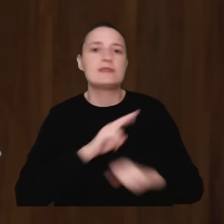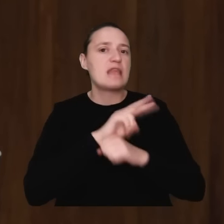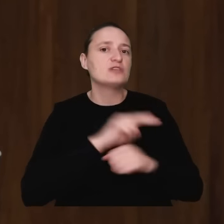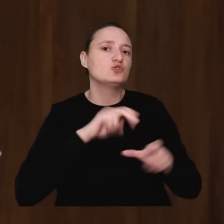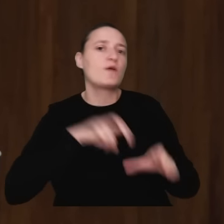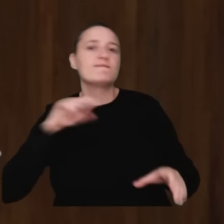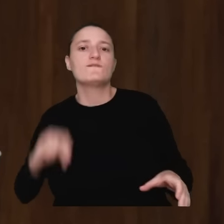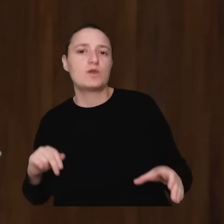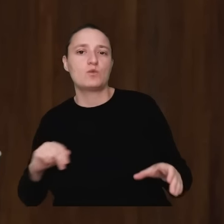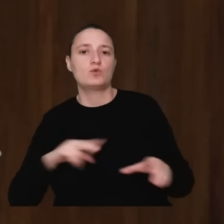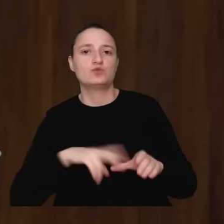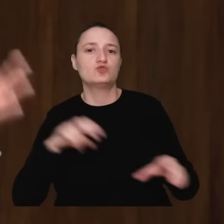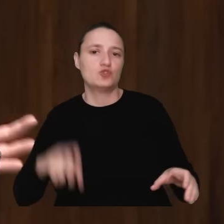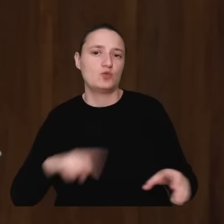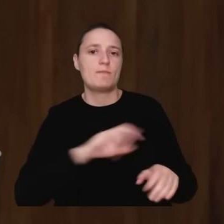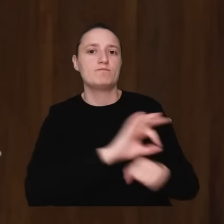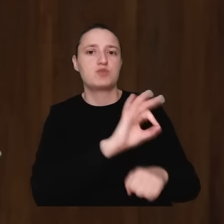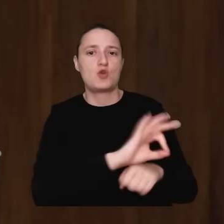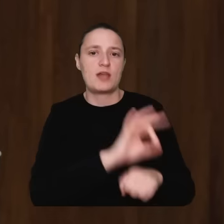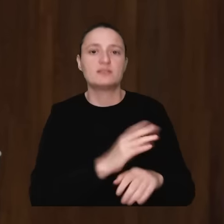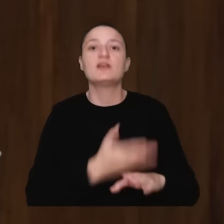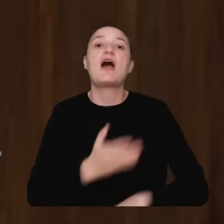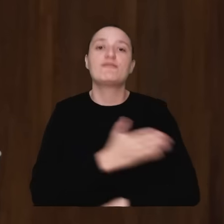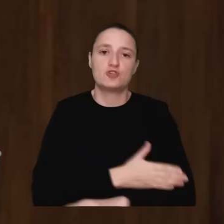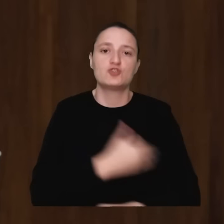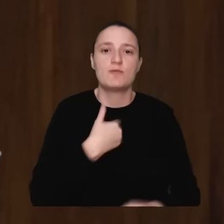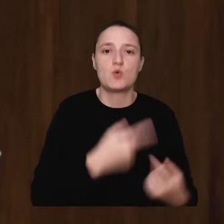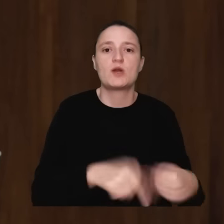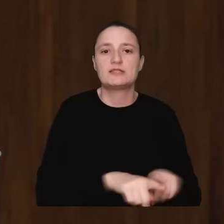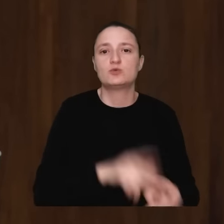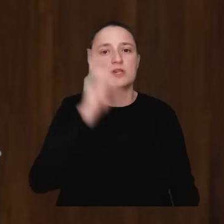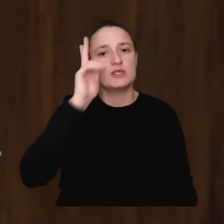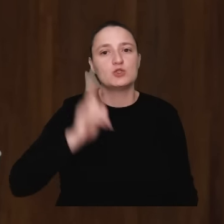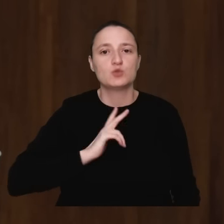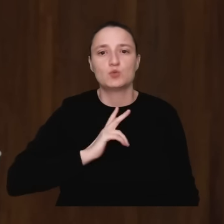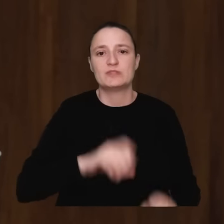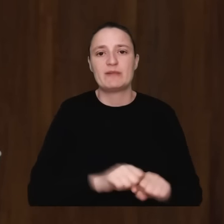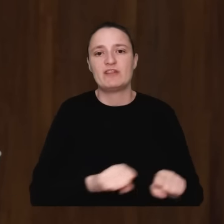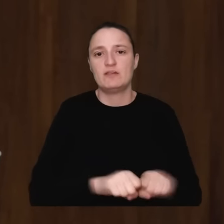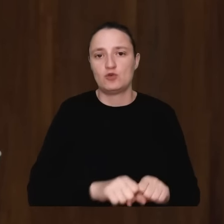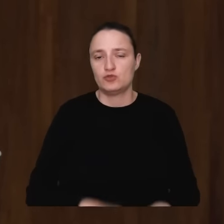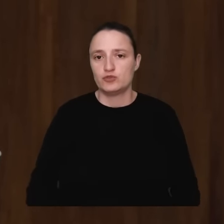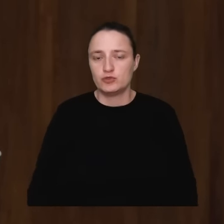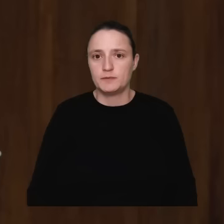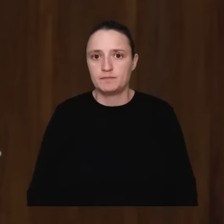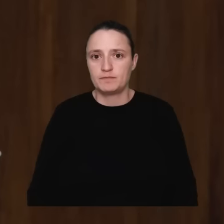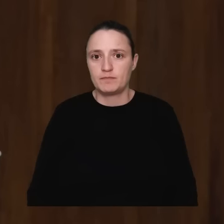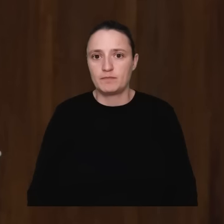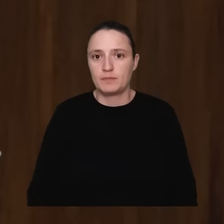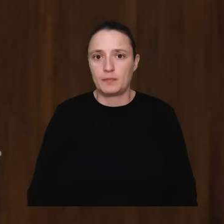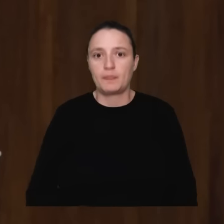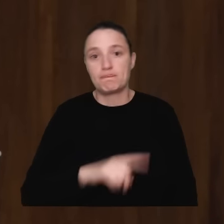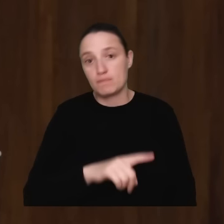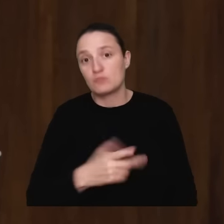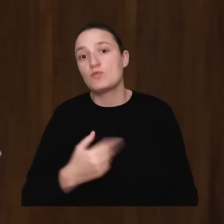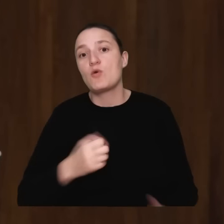tymi projektami, które wcześniej były realizowane w Instytucie Wymiaru Sprawiedliwości, powołując się